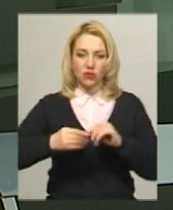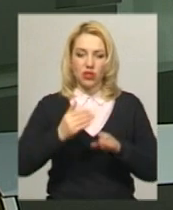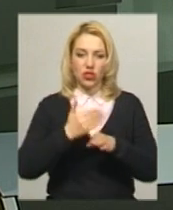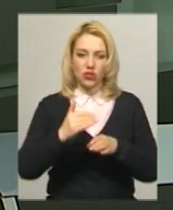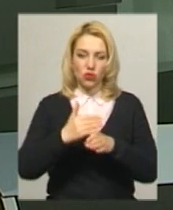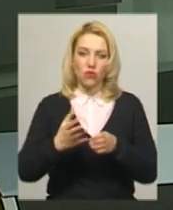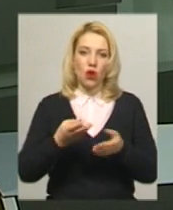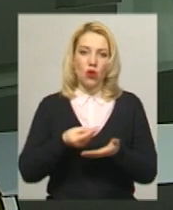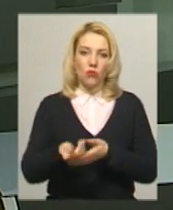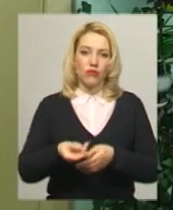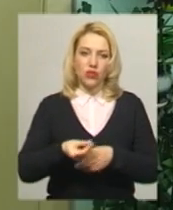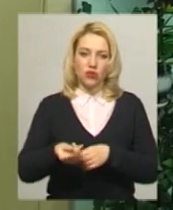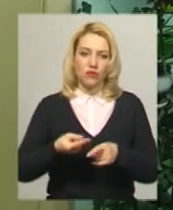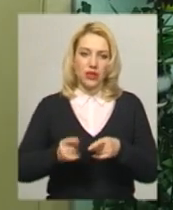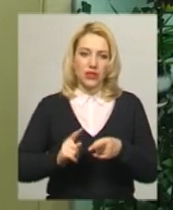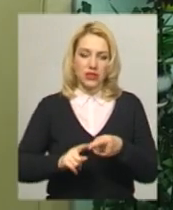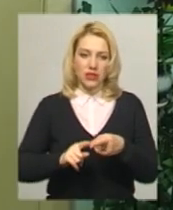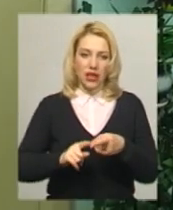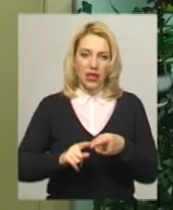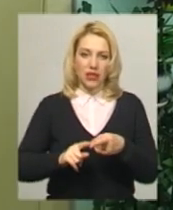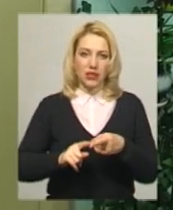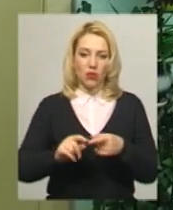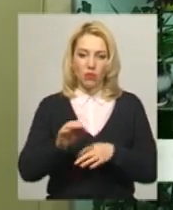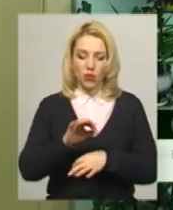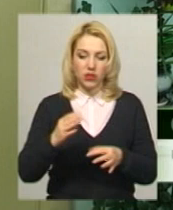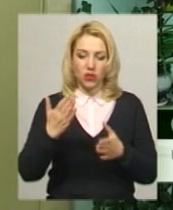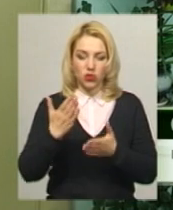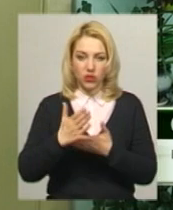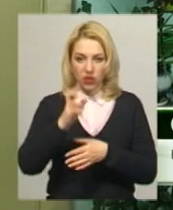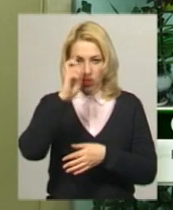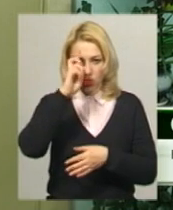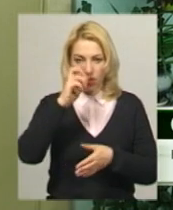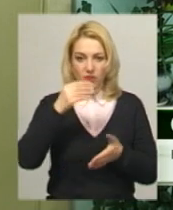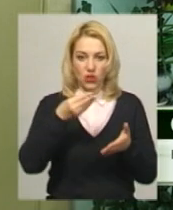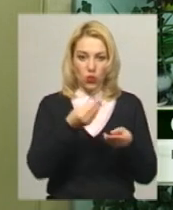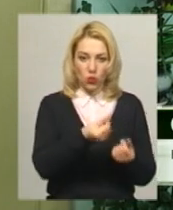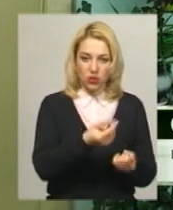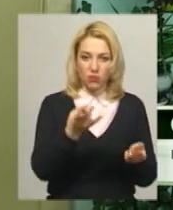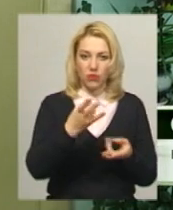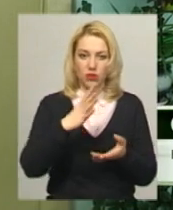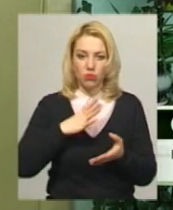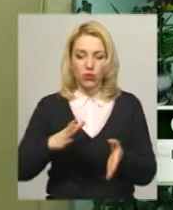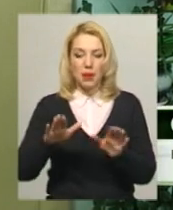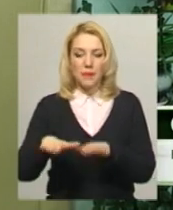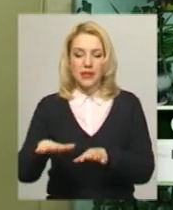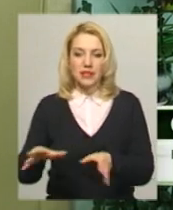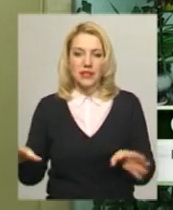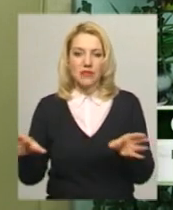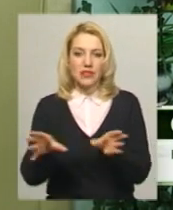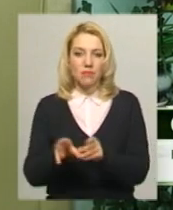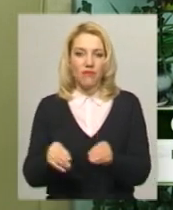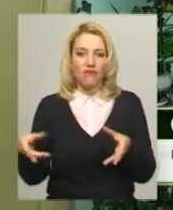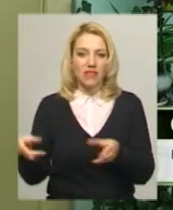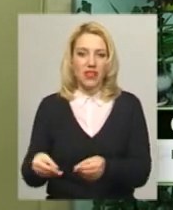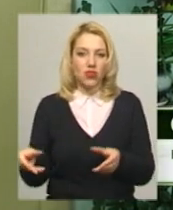цей проєкт. Якщо є державні кошти, то має бути і місцеве співфінансування. Ми бачимо, по